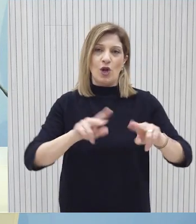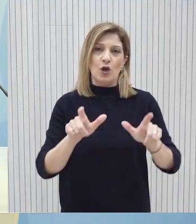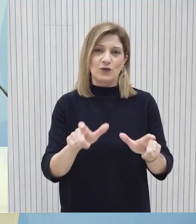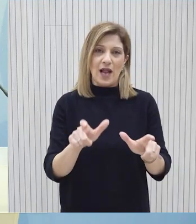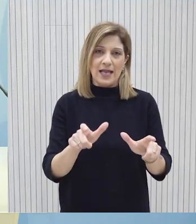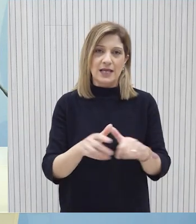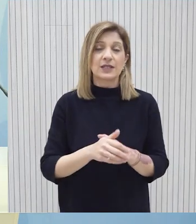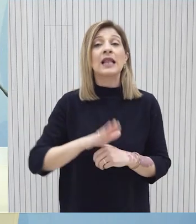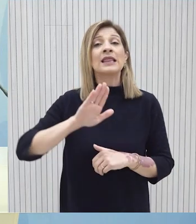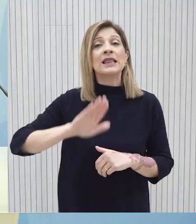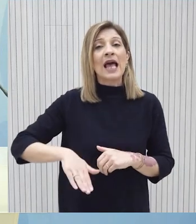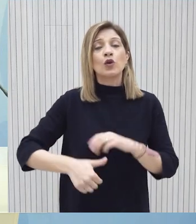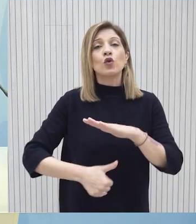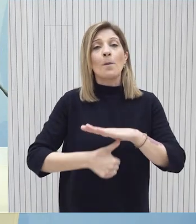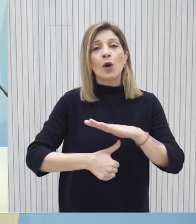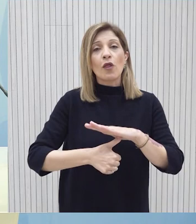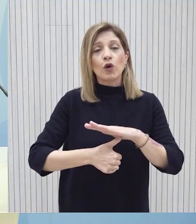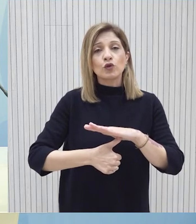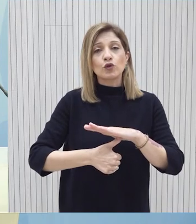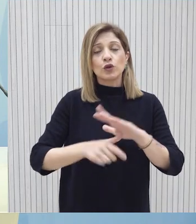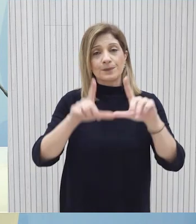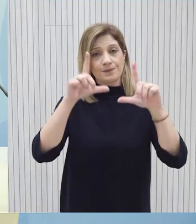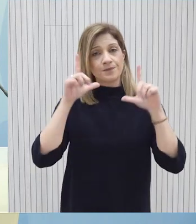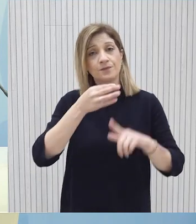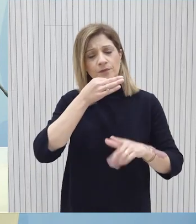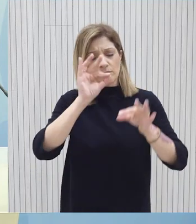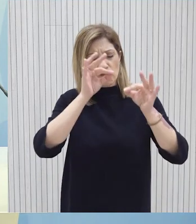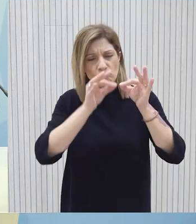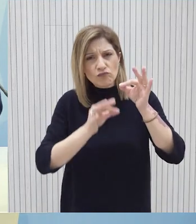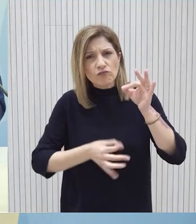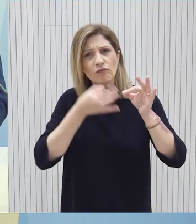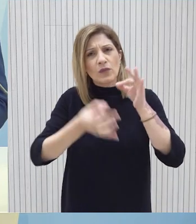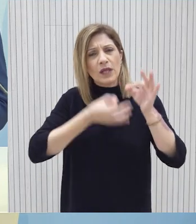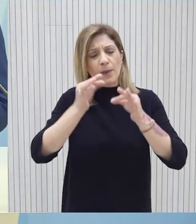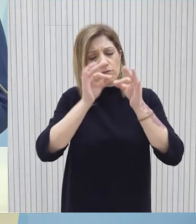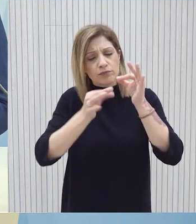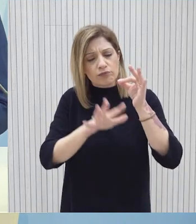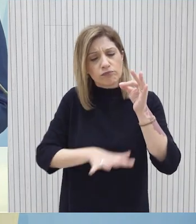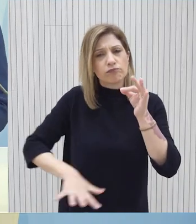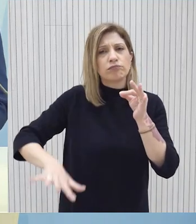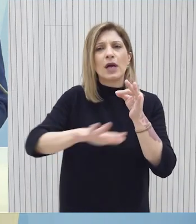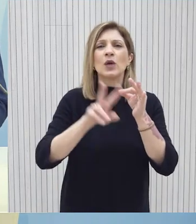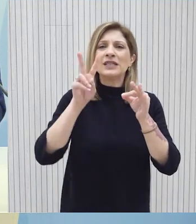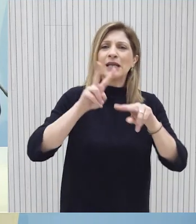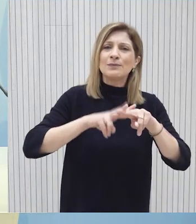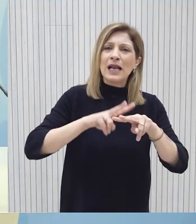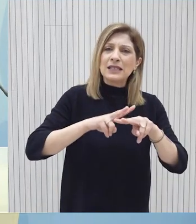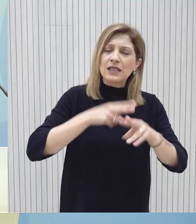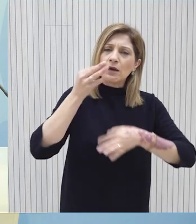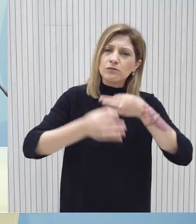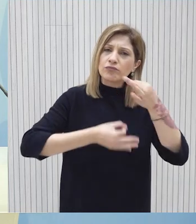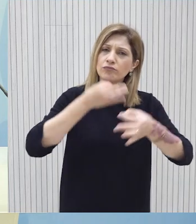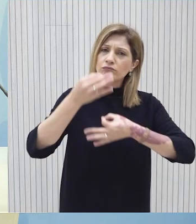Τέλος, ο Πρόεδρος της Δημοκρατίας ανέλυσε εντελεχώς την κατάσταση στην περιοχή της Μέσης Ανατολής όπως